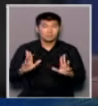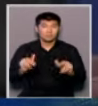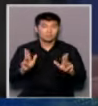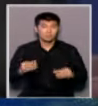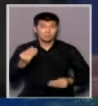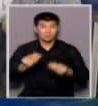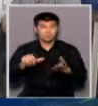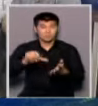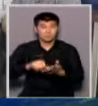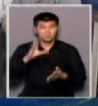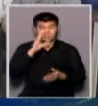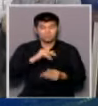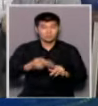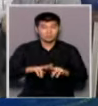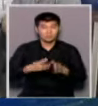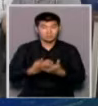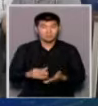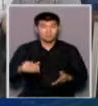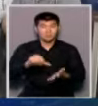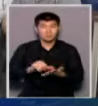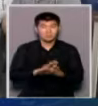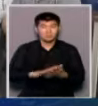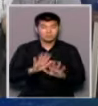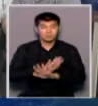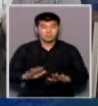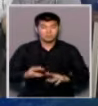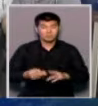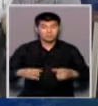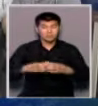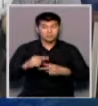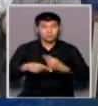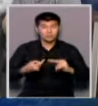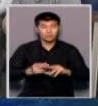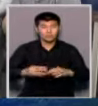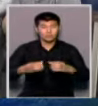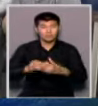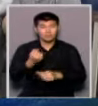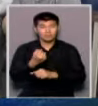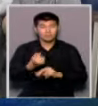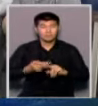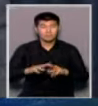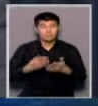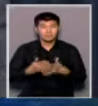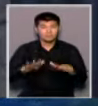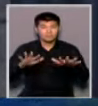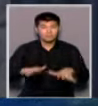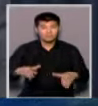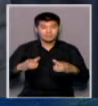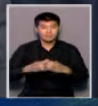осы 30-қа қатысан болады. Қазір көміргейіңіз жоқ, вакциналысаныңыз болды. Афтаматтық түрде сіз базыға енес, сөз жүрде